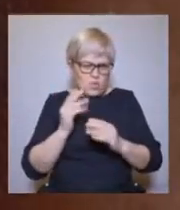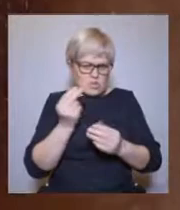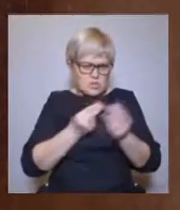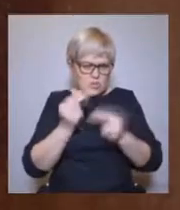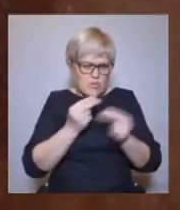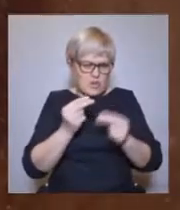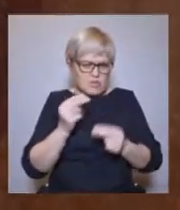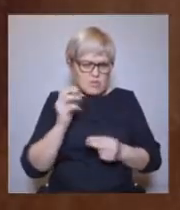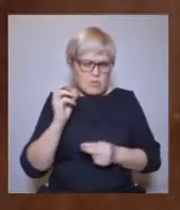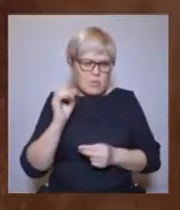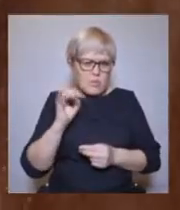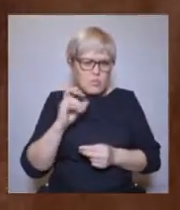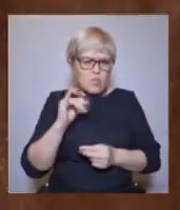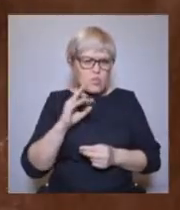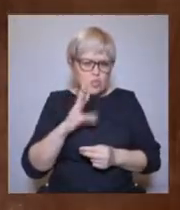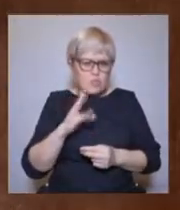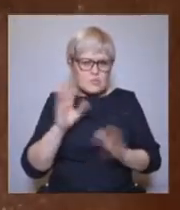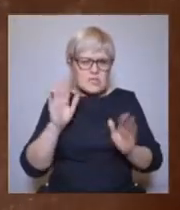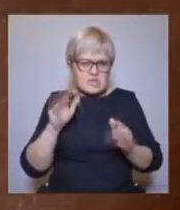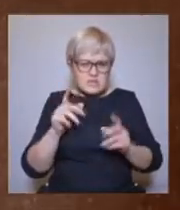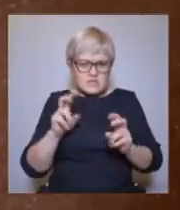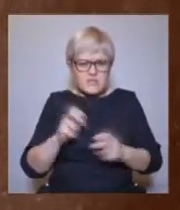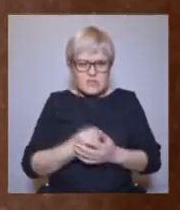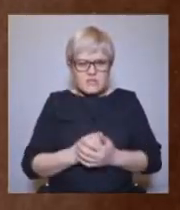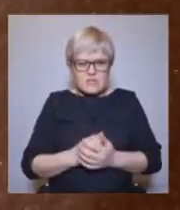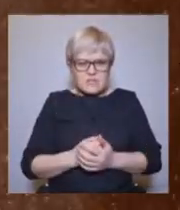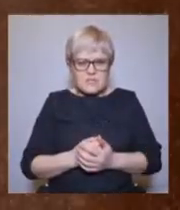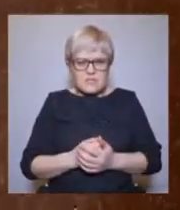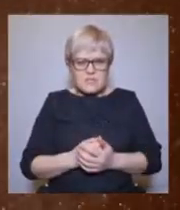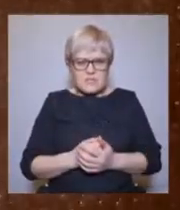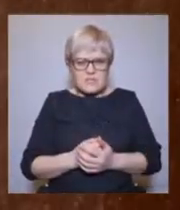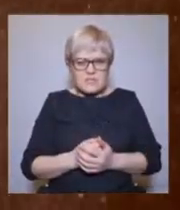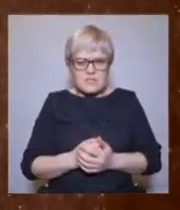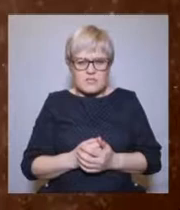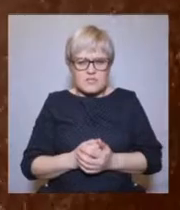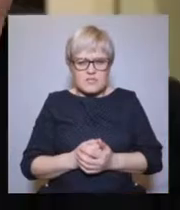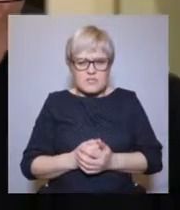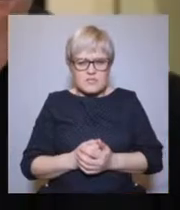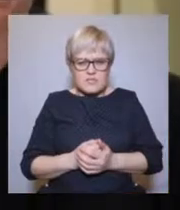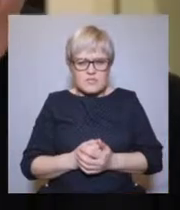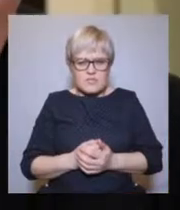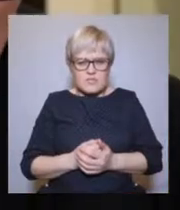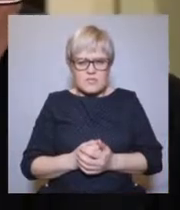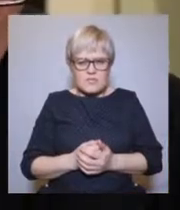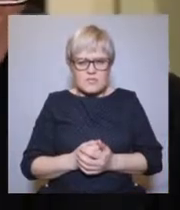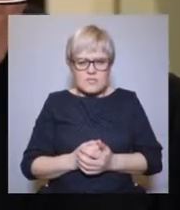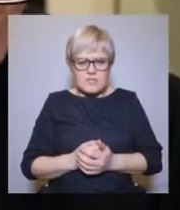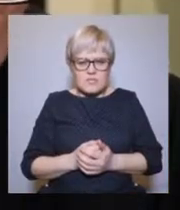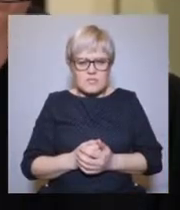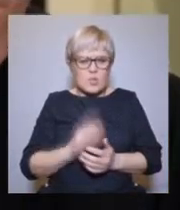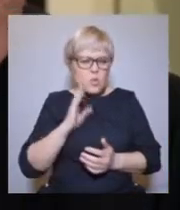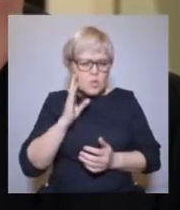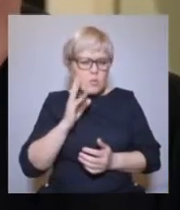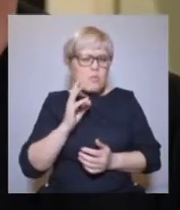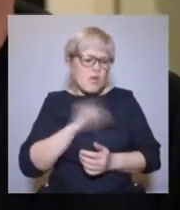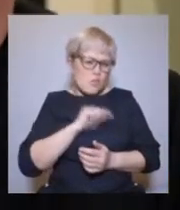если посмотреть внимательно, хоть она там зеркально отражена, ну, как бы они терзают зайца. Прозвонили, очень такой четкий